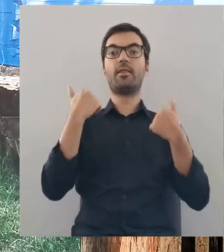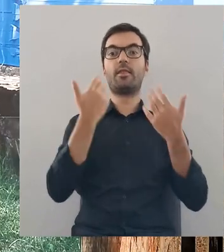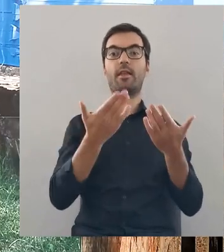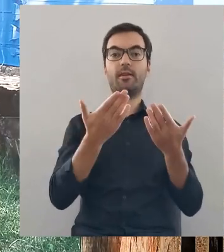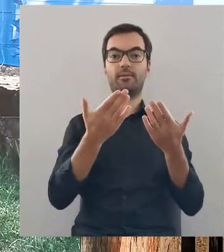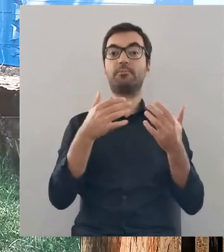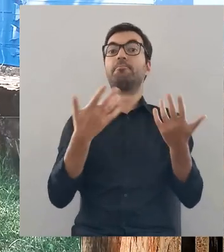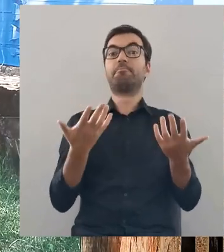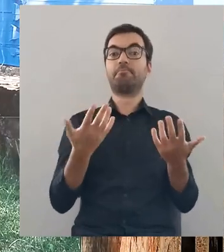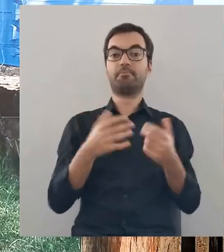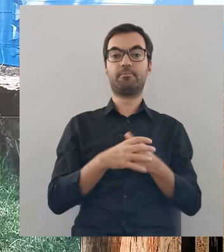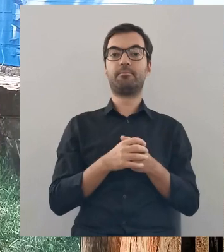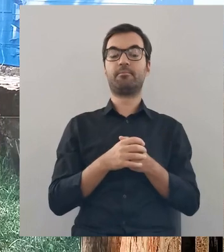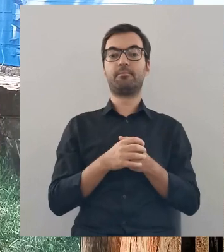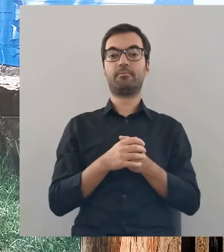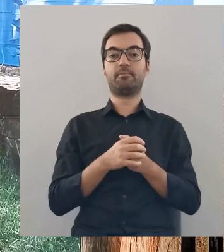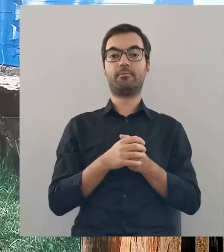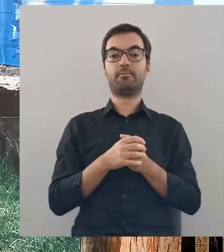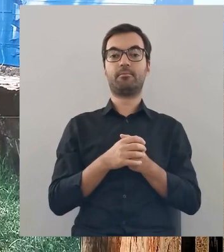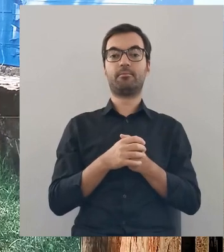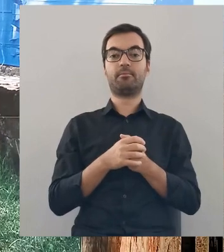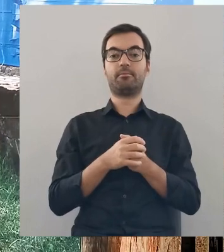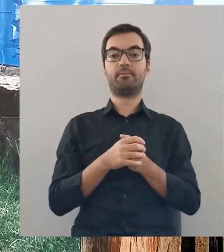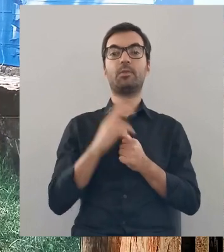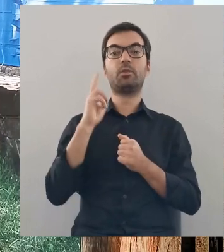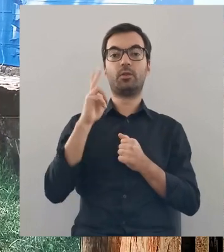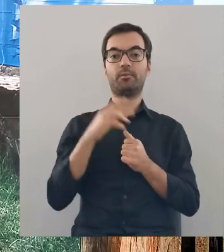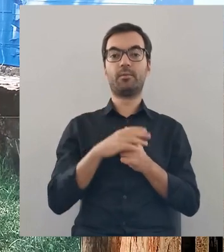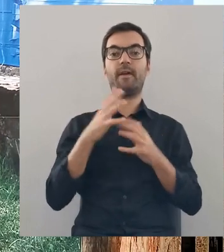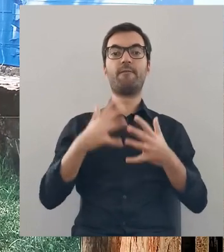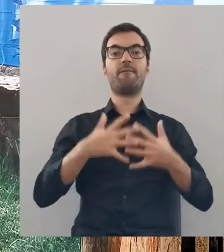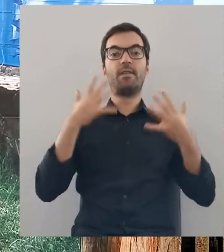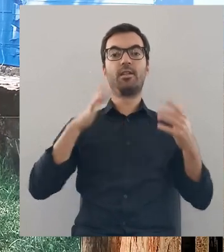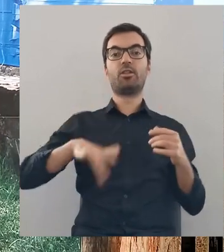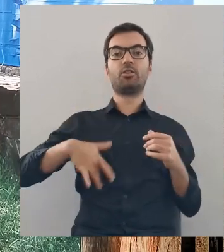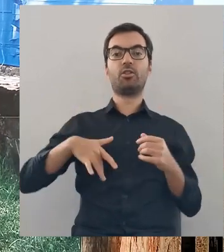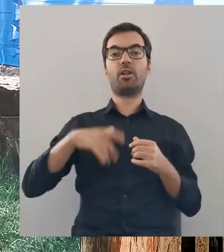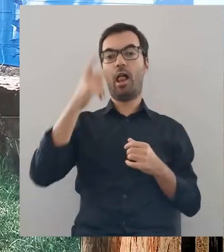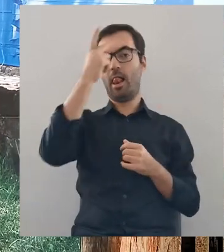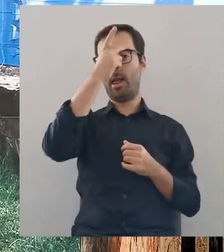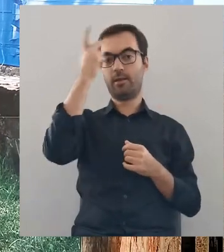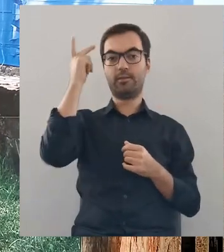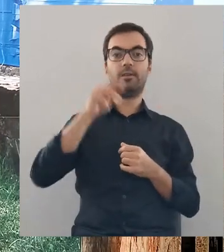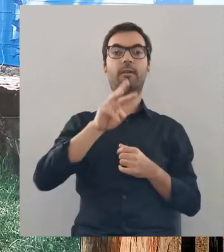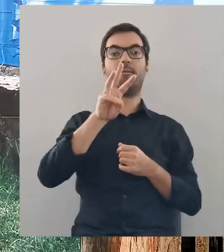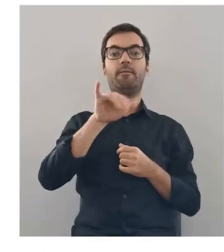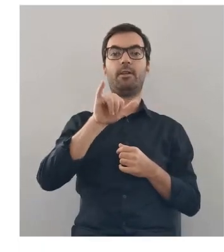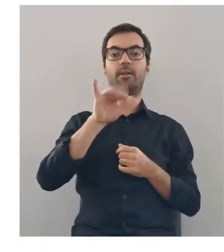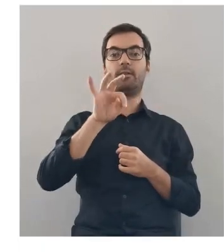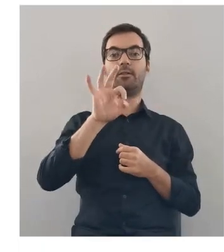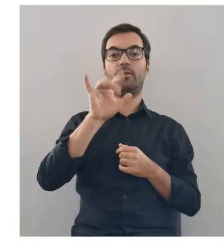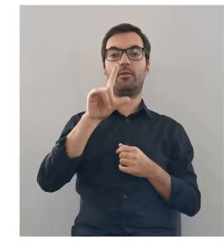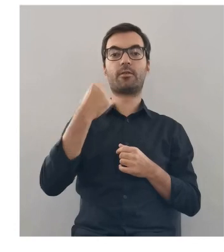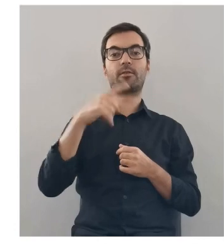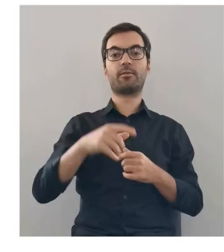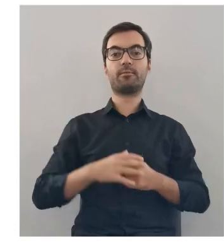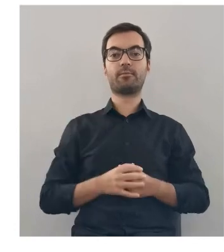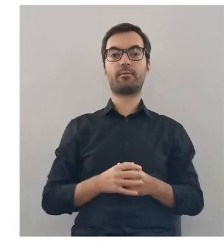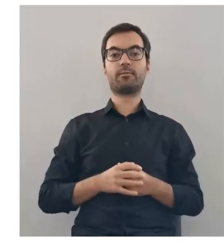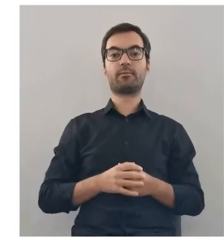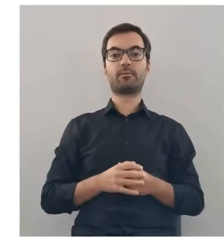Nadanie to zostało dokonane przez wielkiego księcia litewskiego Witolda.